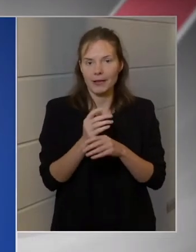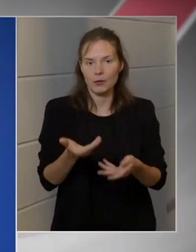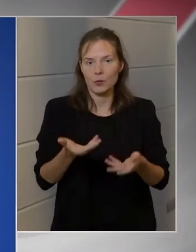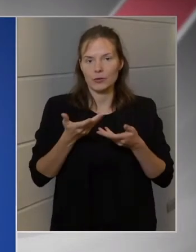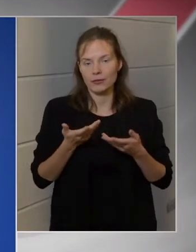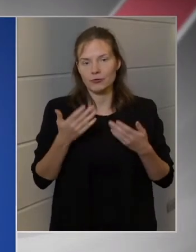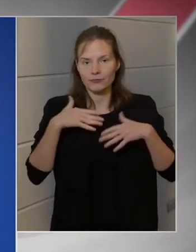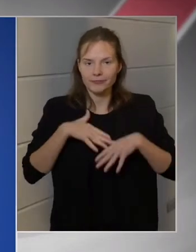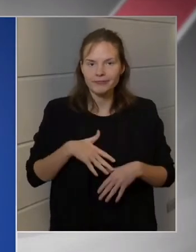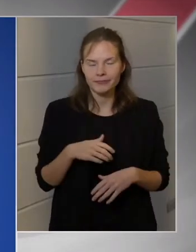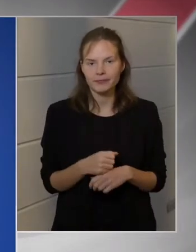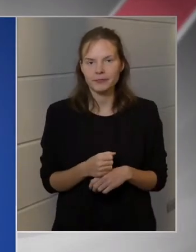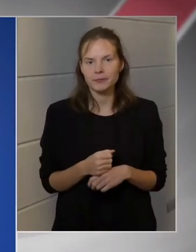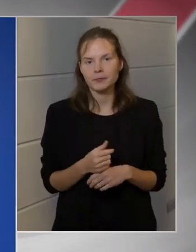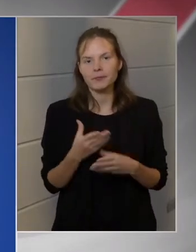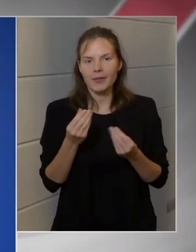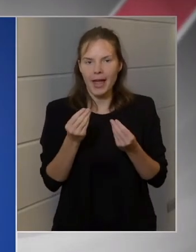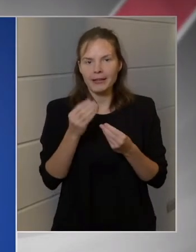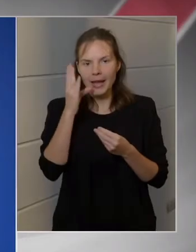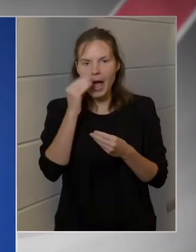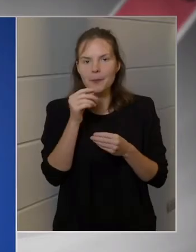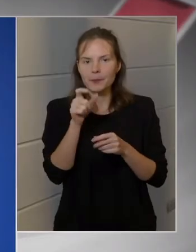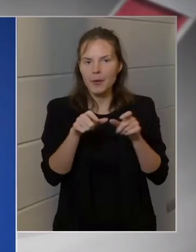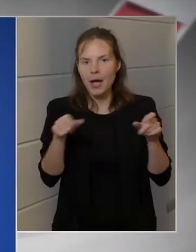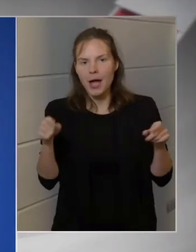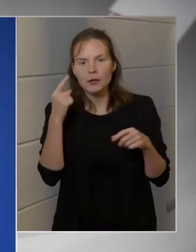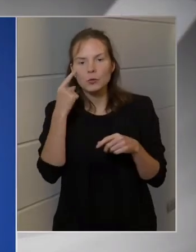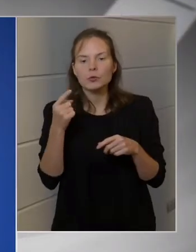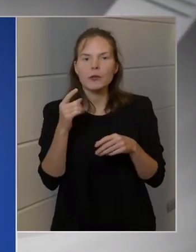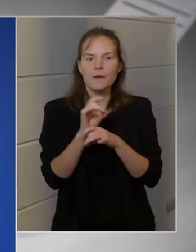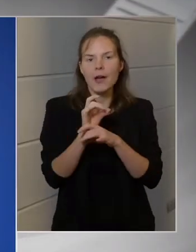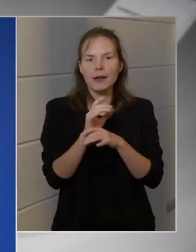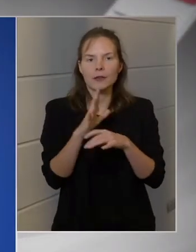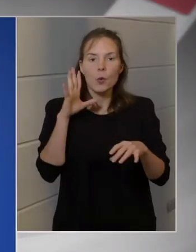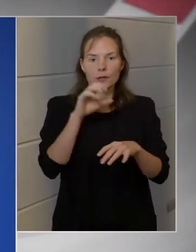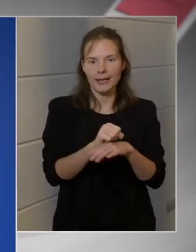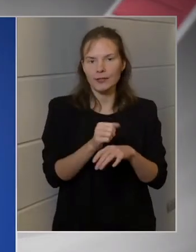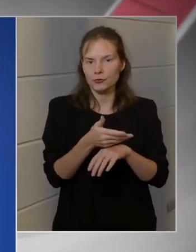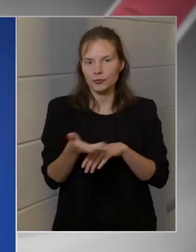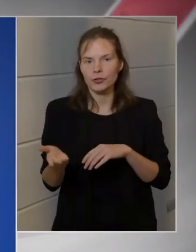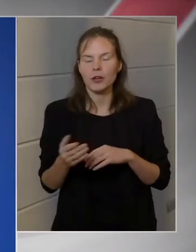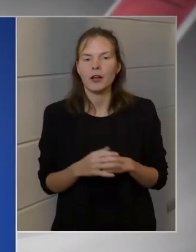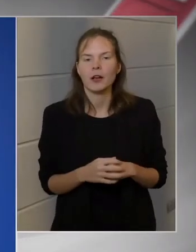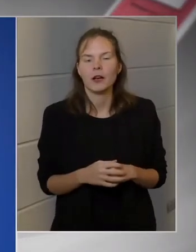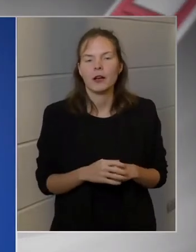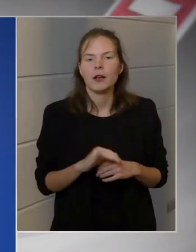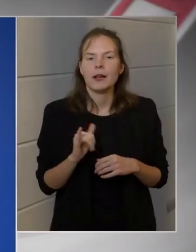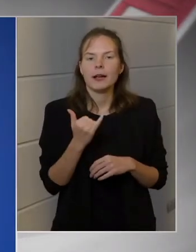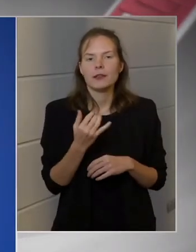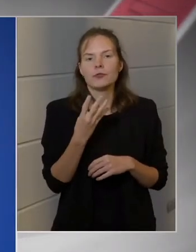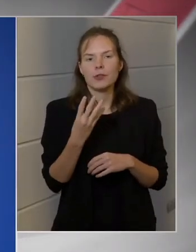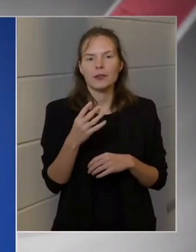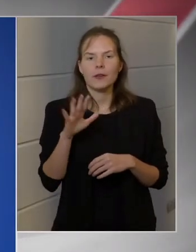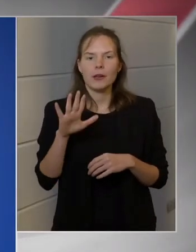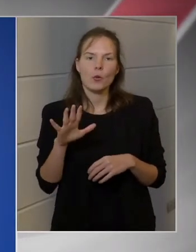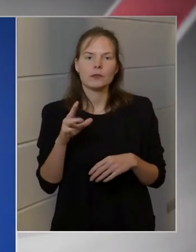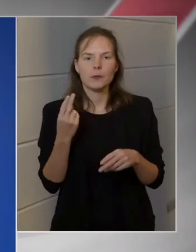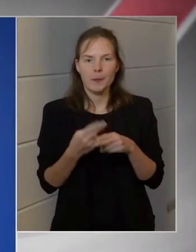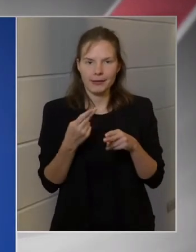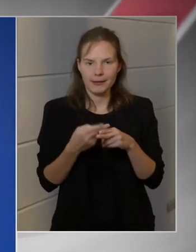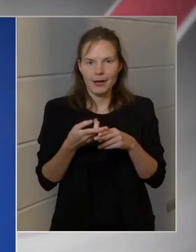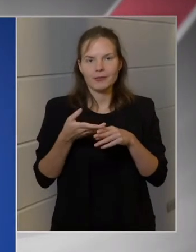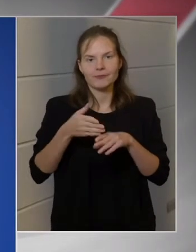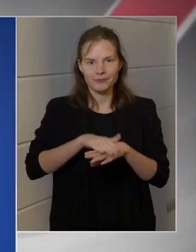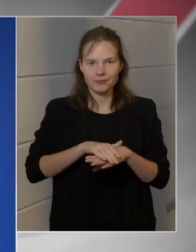ennyi embernél tudták a fertőzést azonosítani, és 45 beteg húnyt